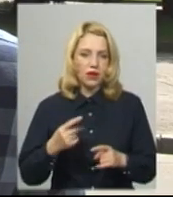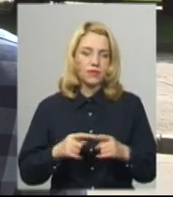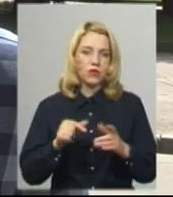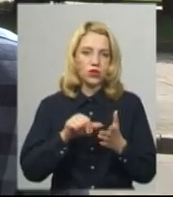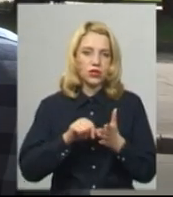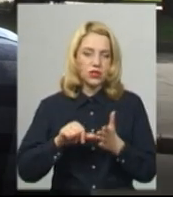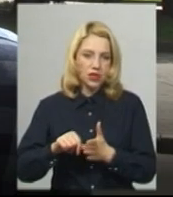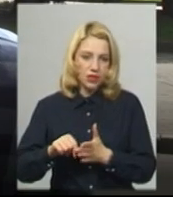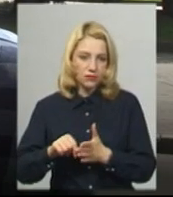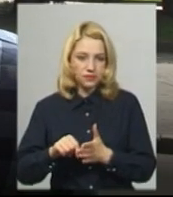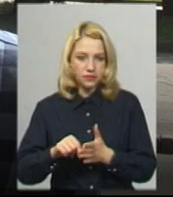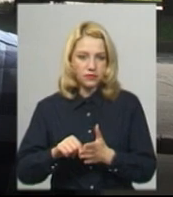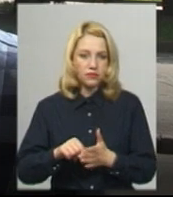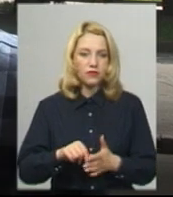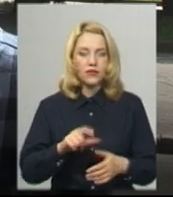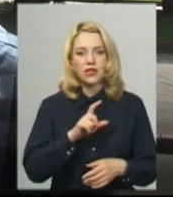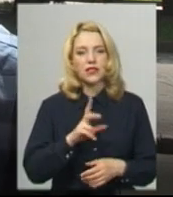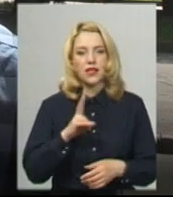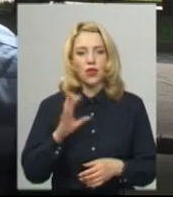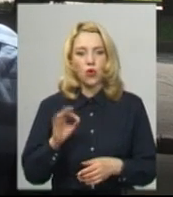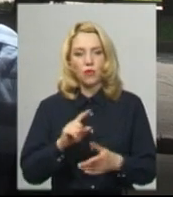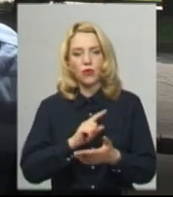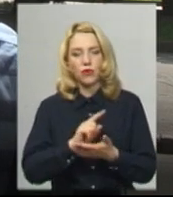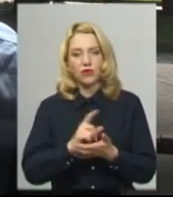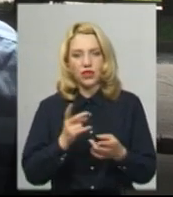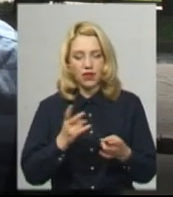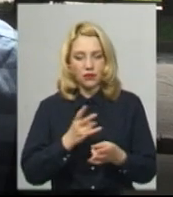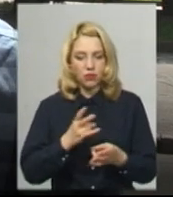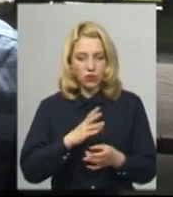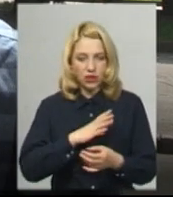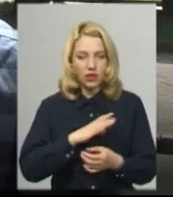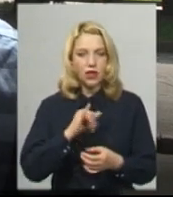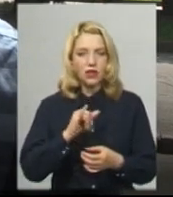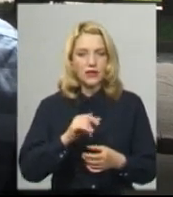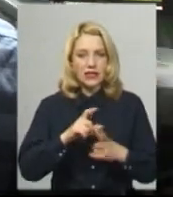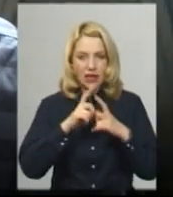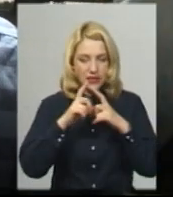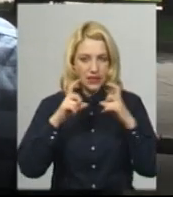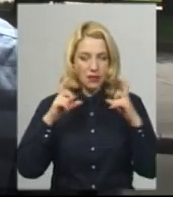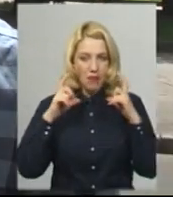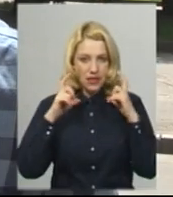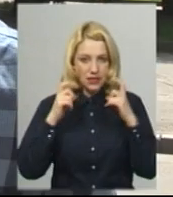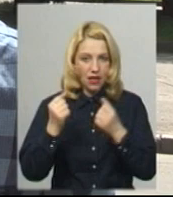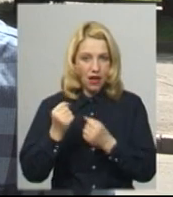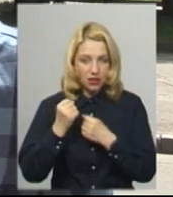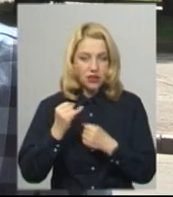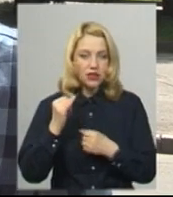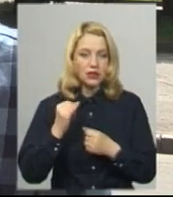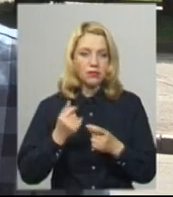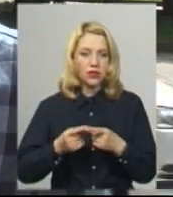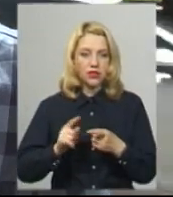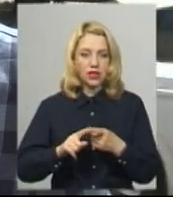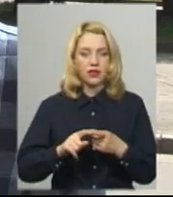зовнішнього незалежного оцінювання повинні бути відповідно у захисних масках. Вони